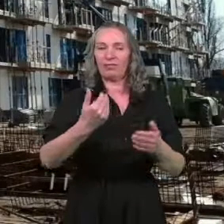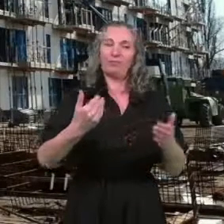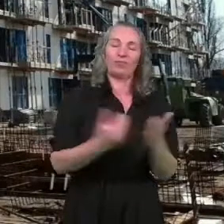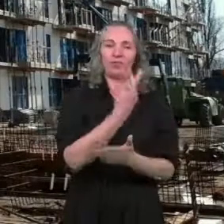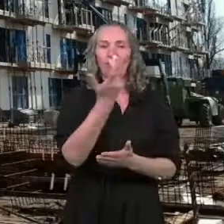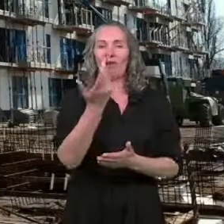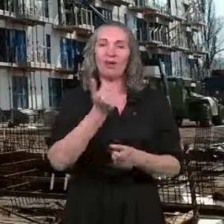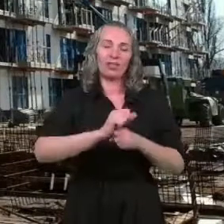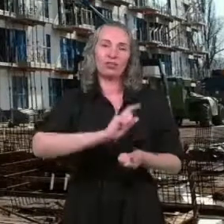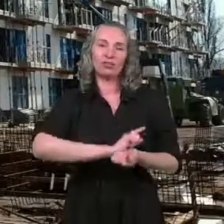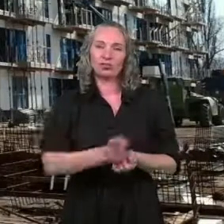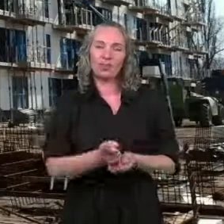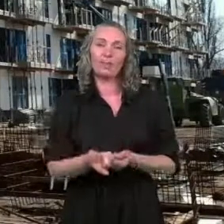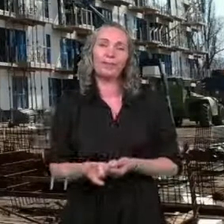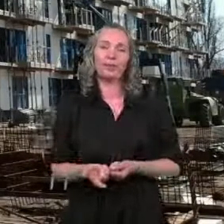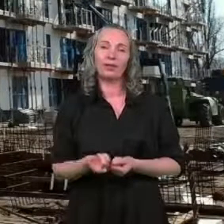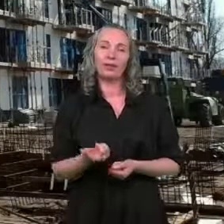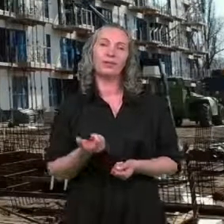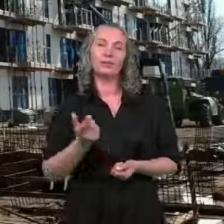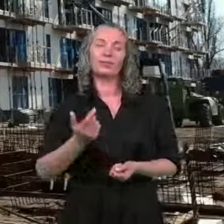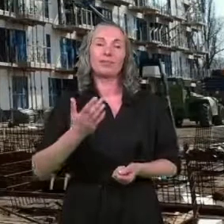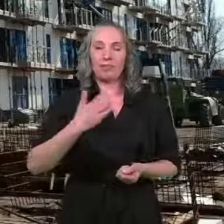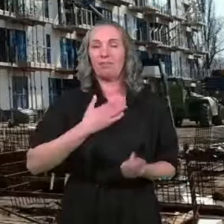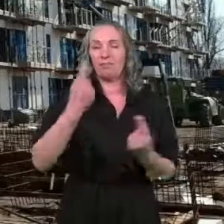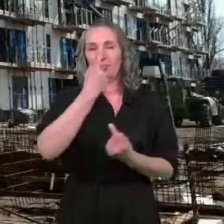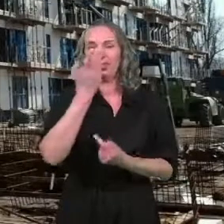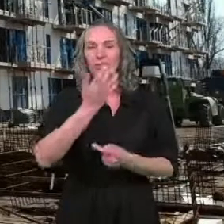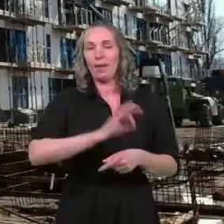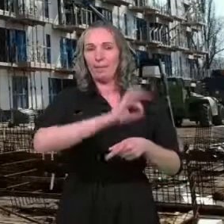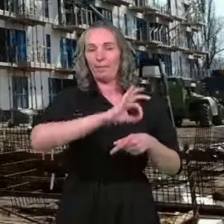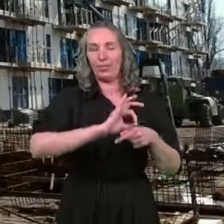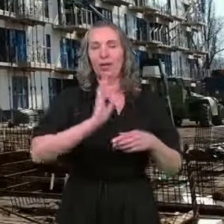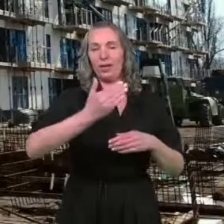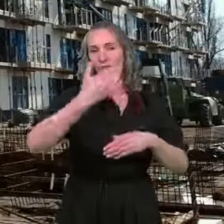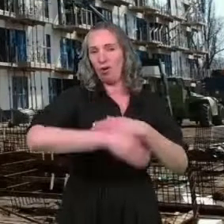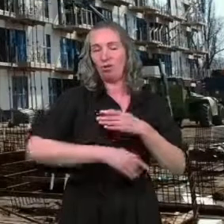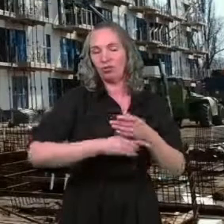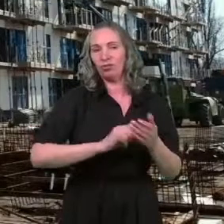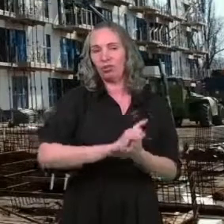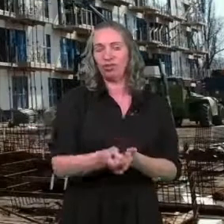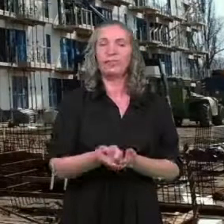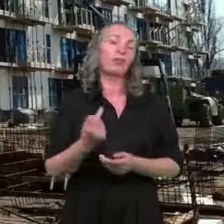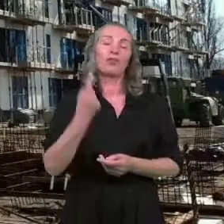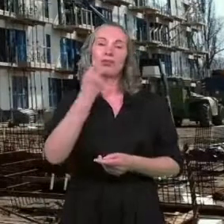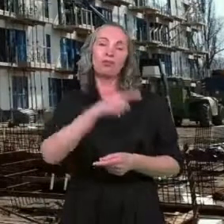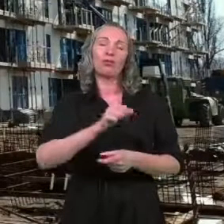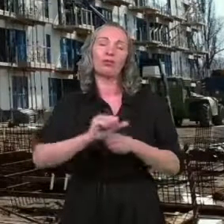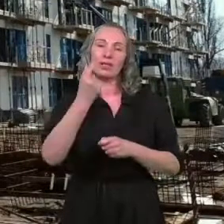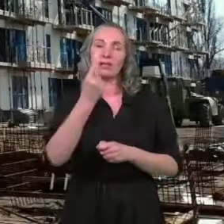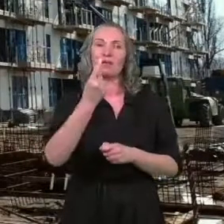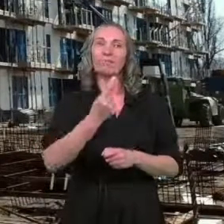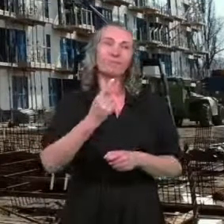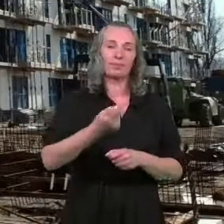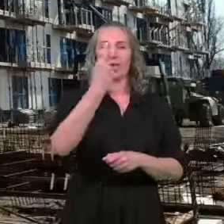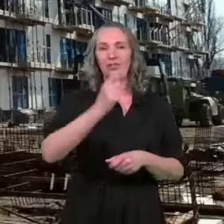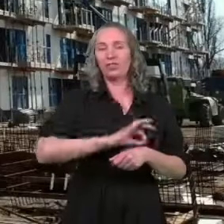szybka, że mamy nadzieję ten projekt ukończyć szybko. Ale to jest jeden z naszych pierwszych takich